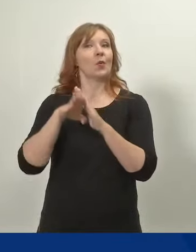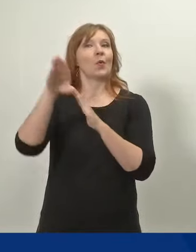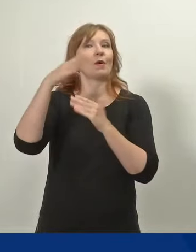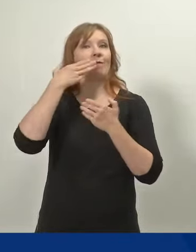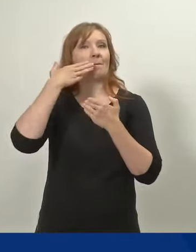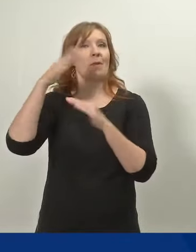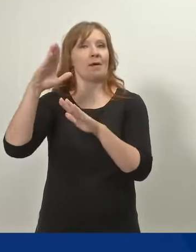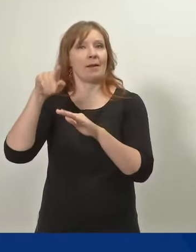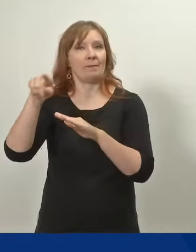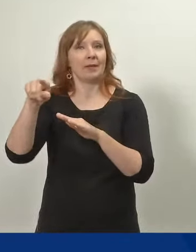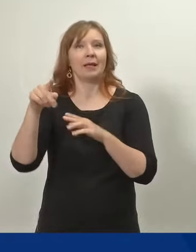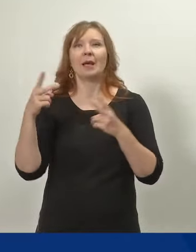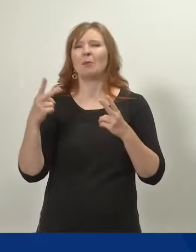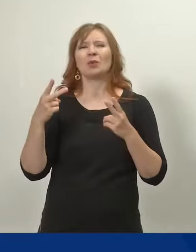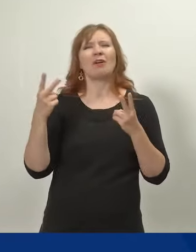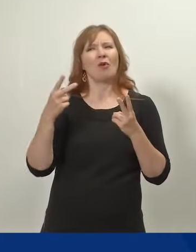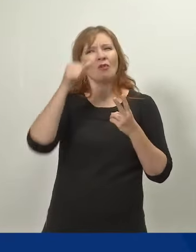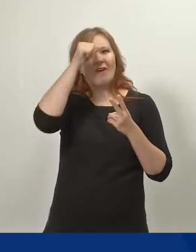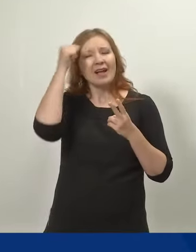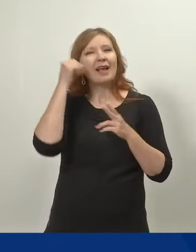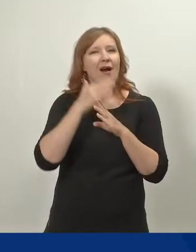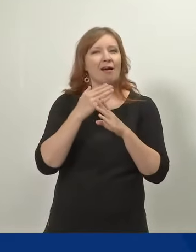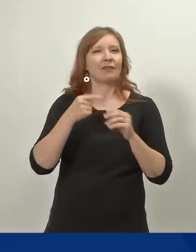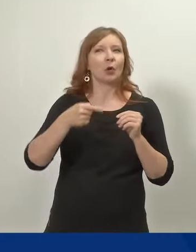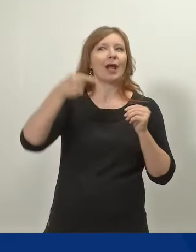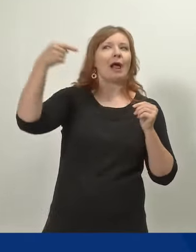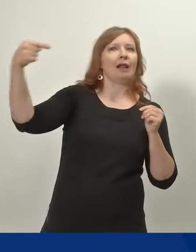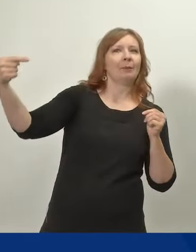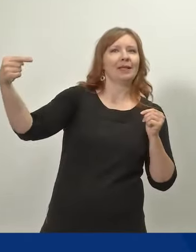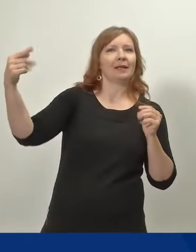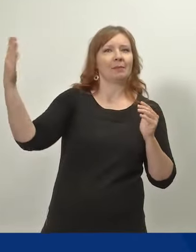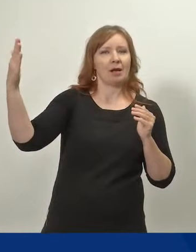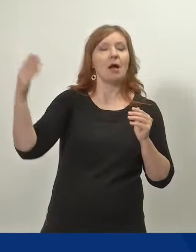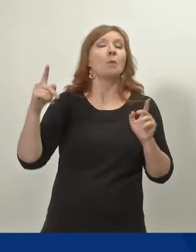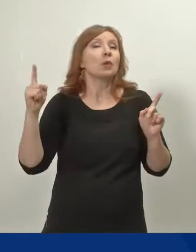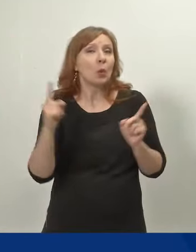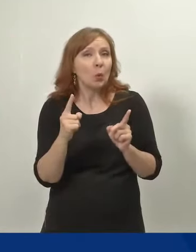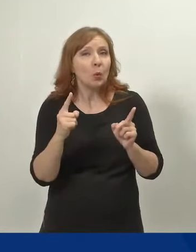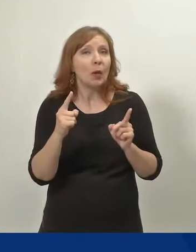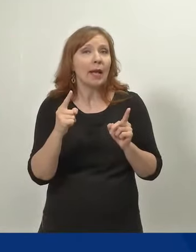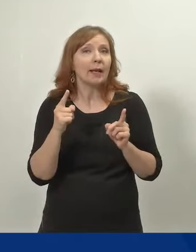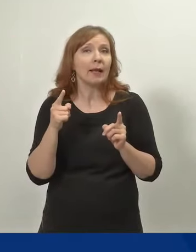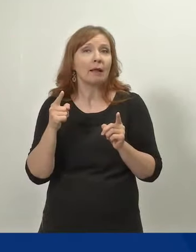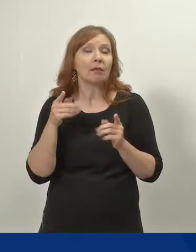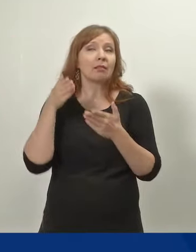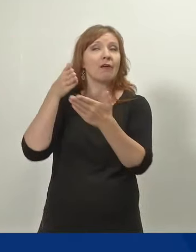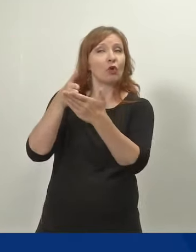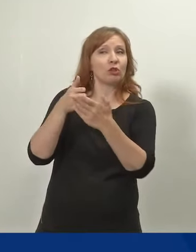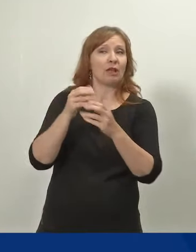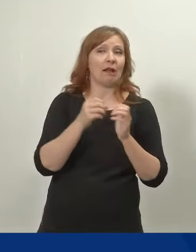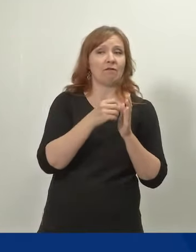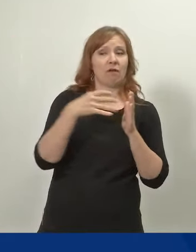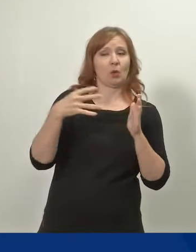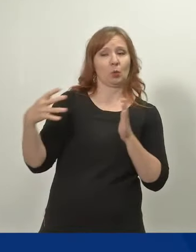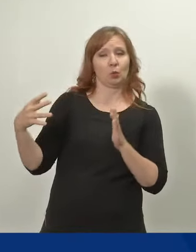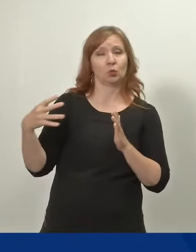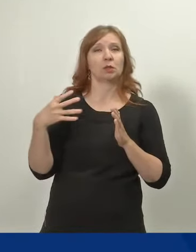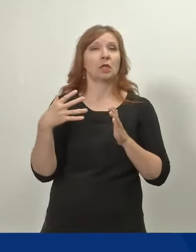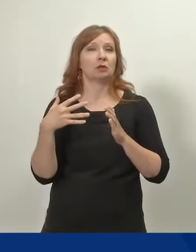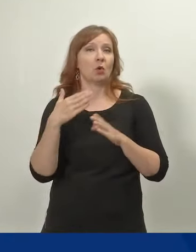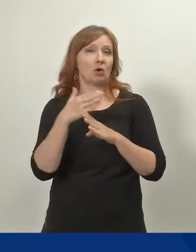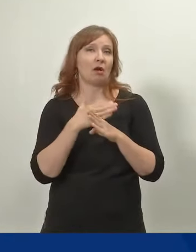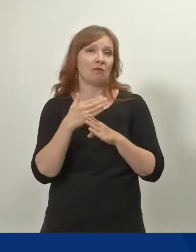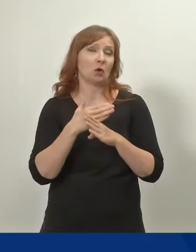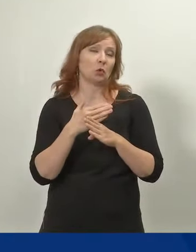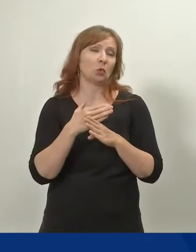Mutta tämän tyyppisiä pitkällisiä vaikutuksia on vaikeaa arvioida. Lyhyen tähtäimen vaikutukset ovat arvioitu melko